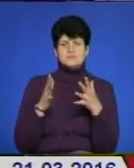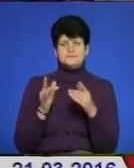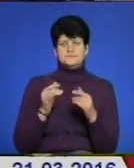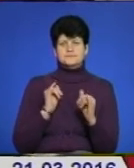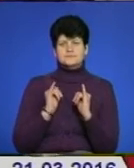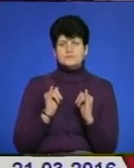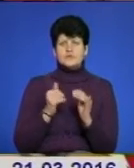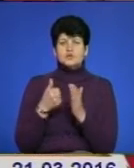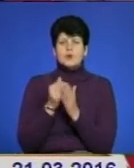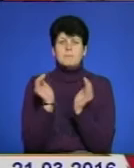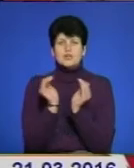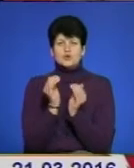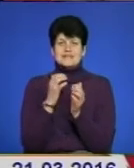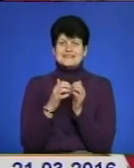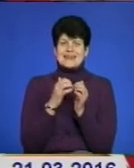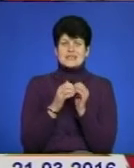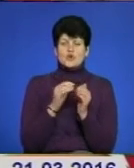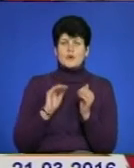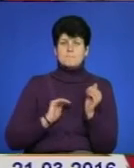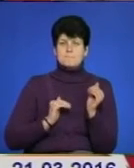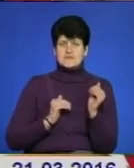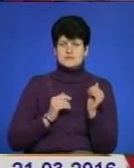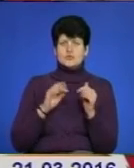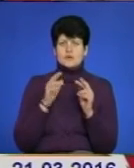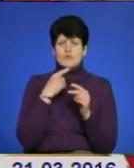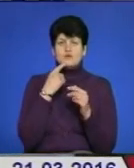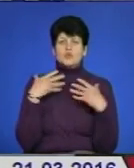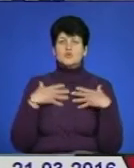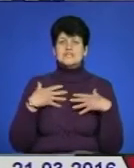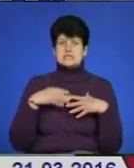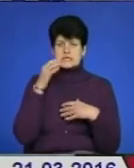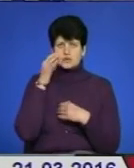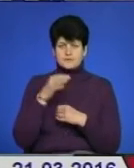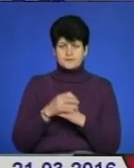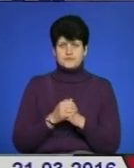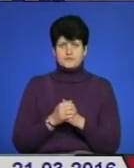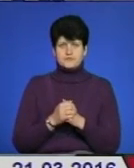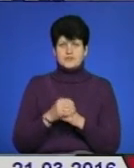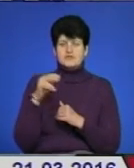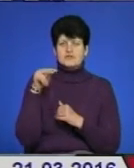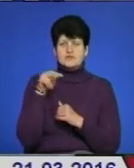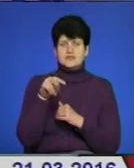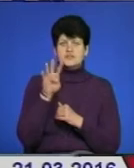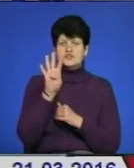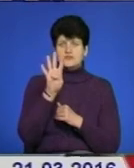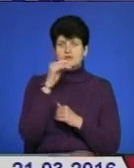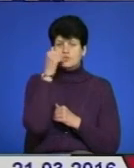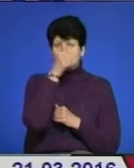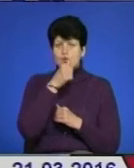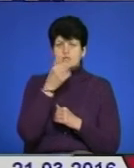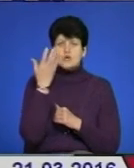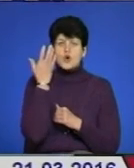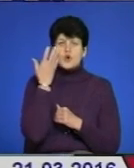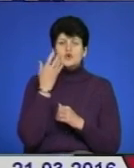середнього бізнесу, як приклад наводить грузинський досвід. У 2004 році, коли змінилась